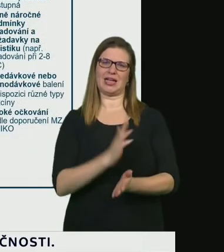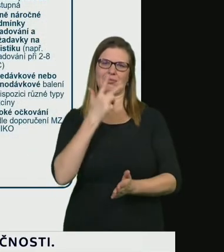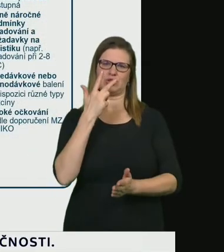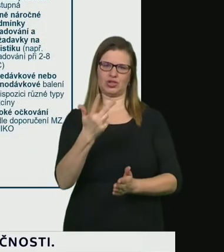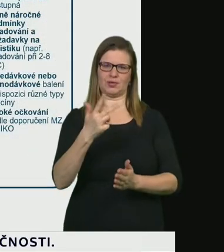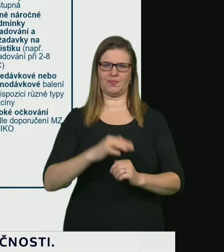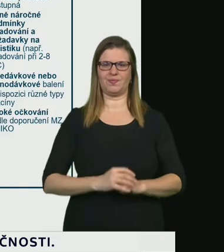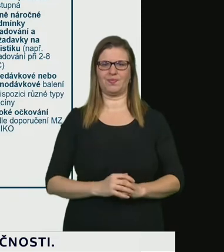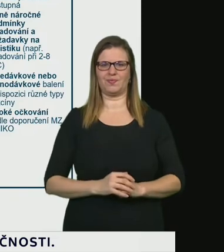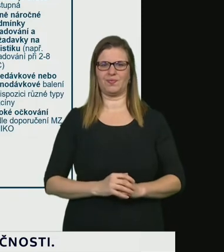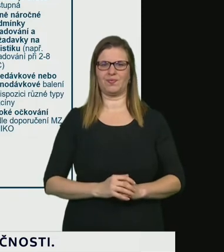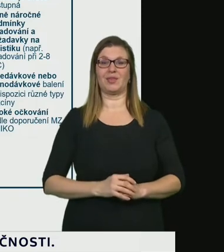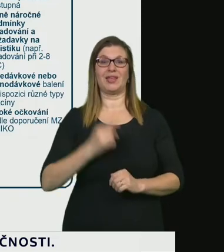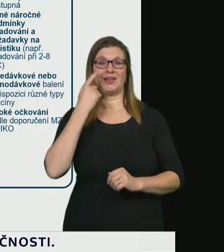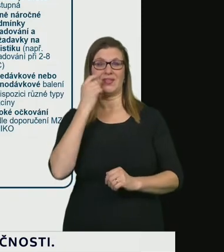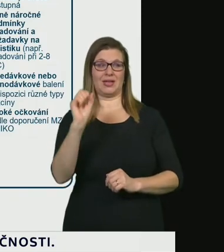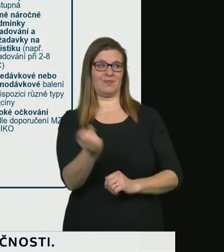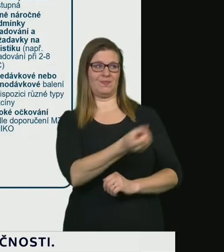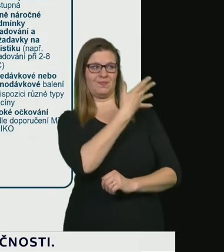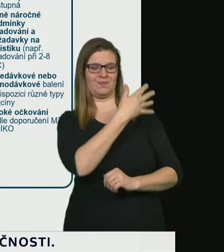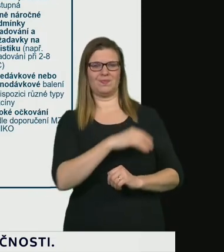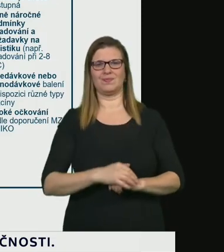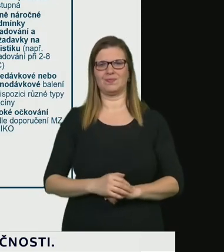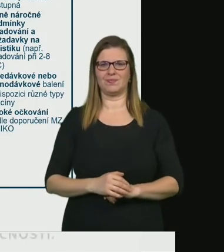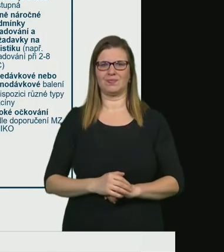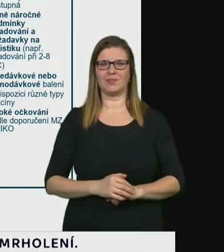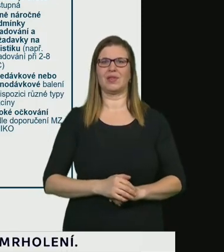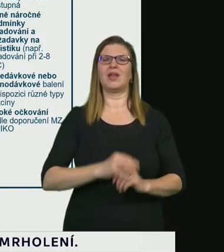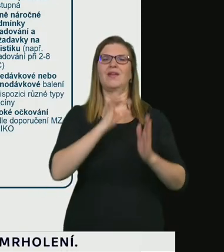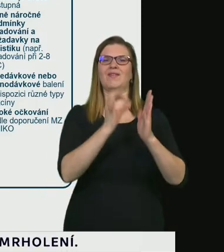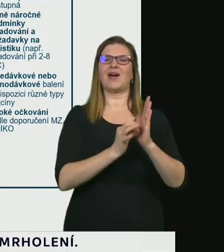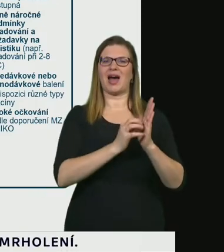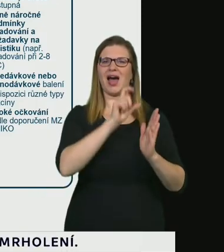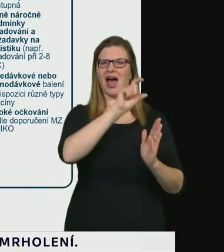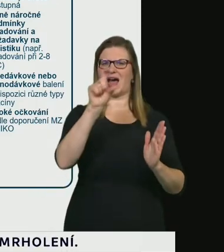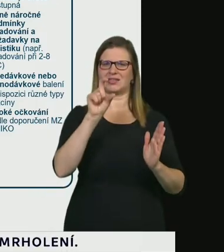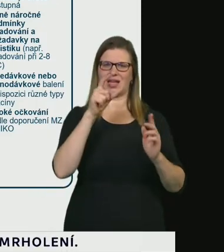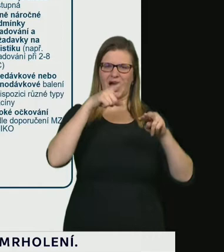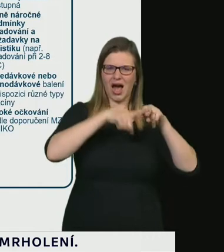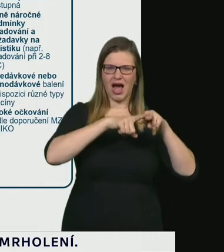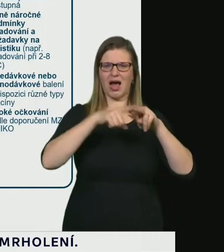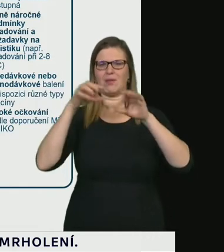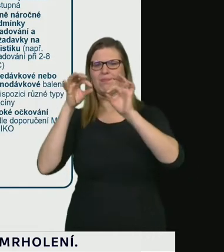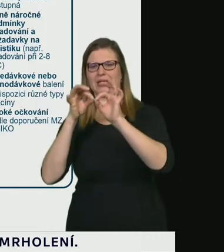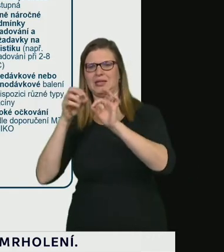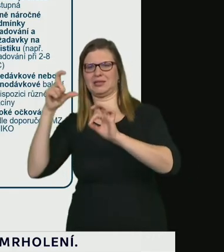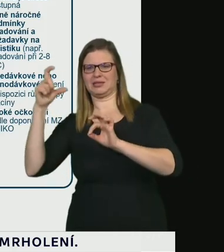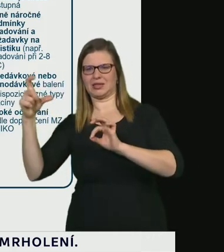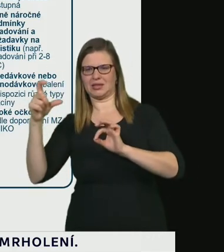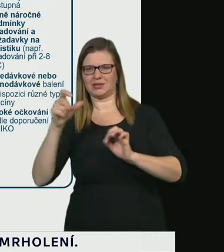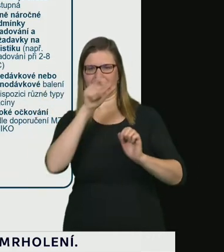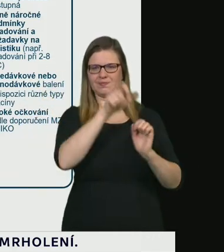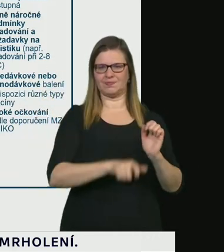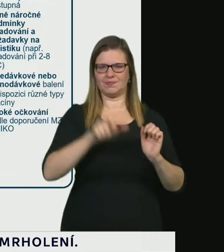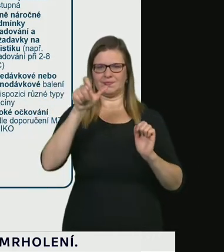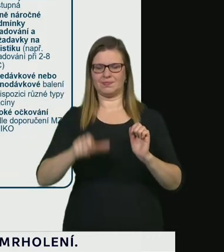samozřejmě reflektují proměnou situaci z hlediska dostupnosti vakcín z hlediska zájmu očkování z hlediska